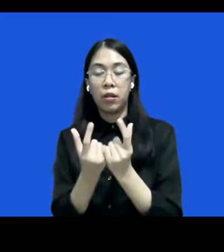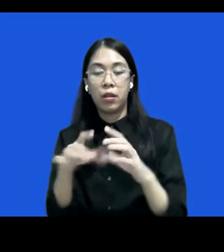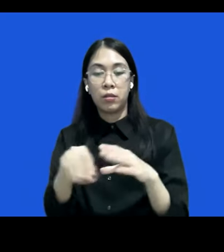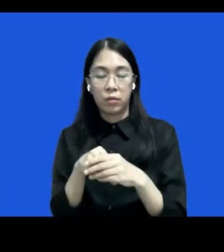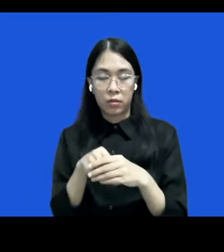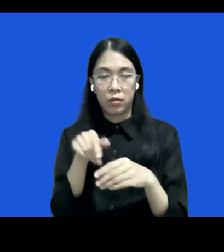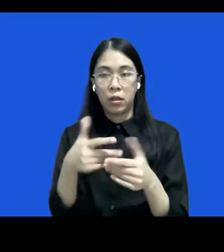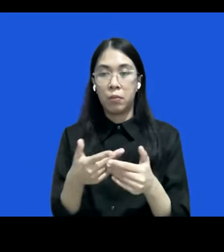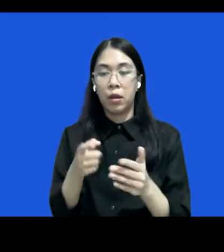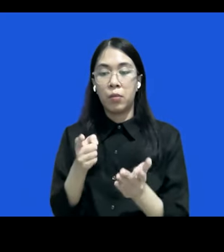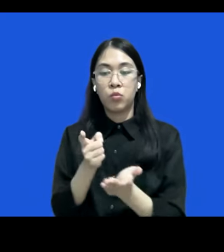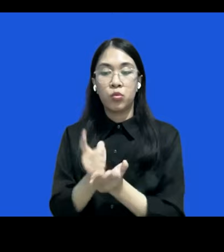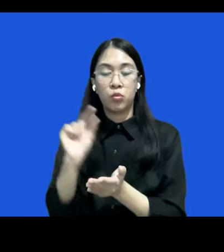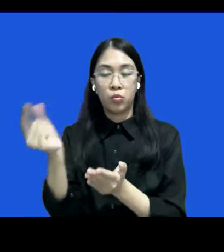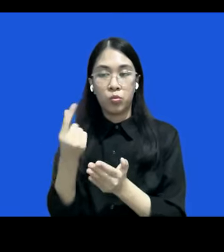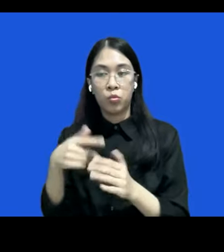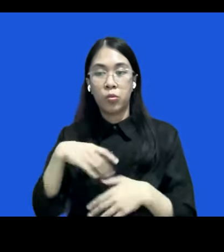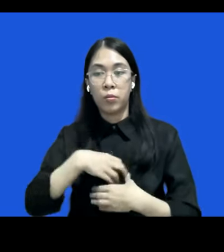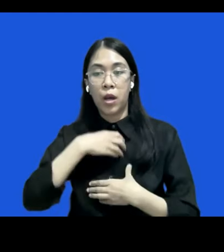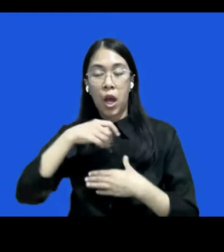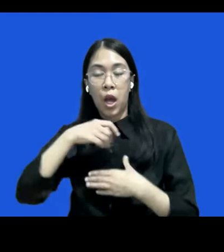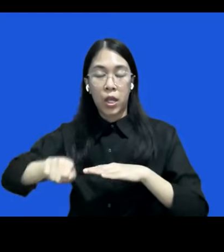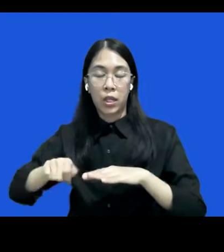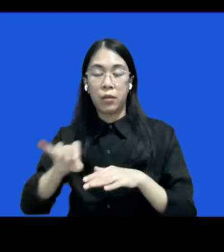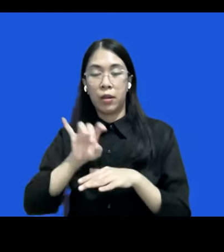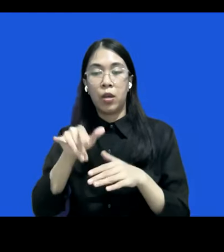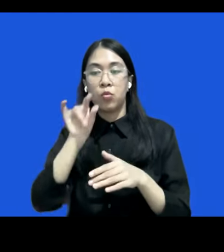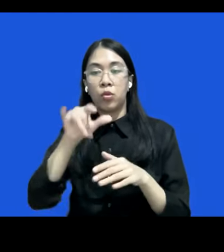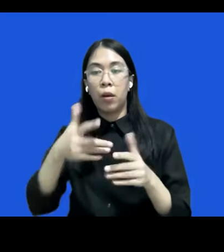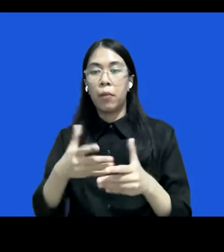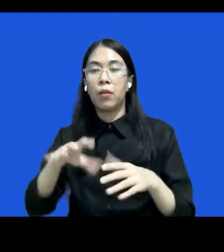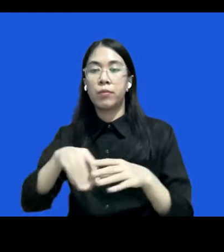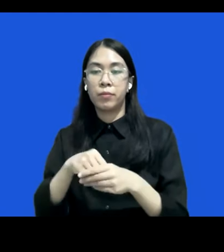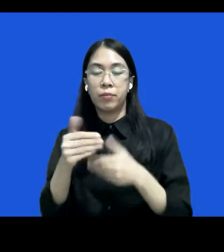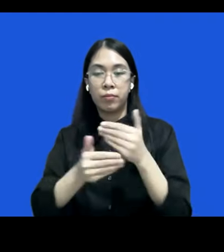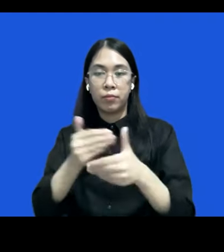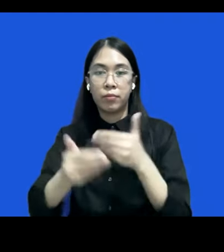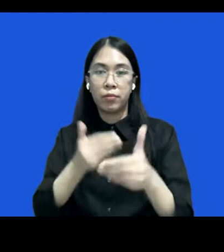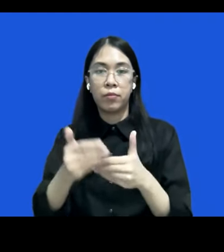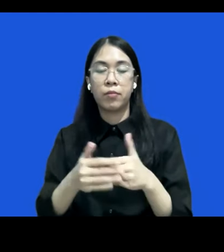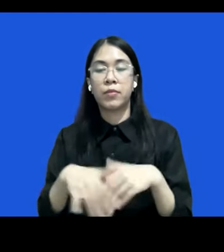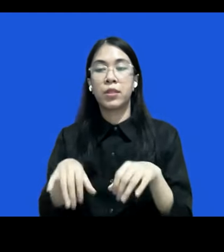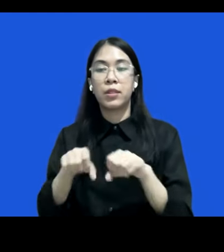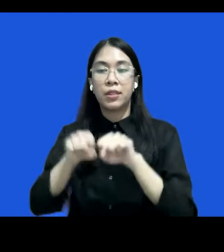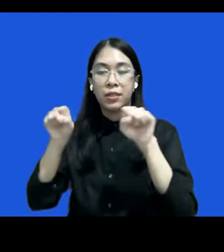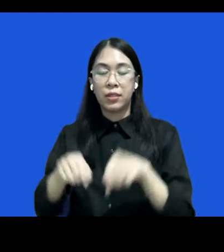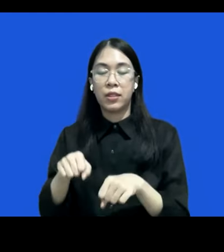umum dan juga hakim agar tetap sejalan dengan konsepsi integrated criminal justice system ini sepertinya